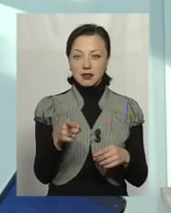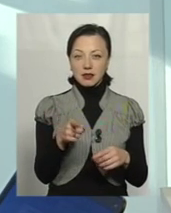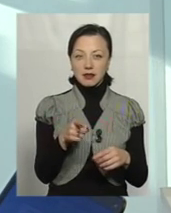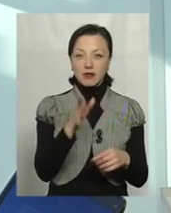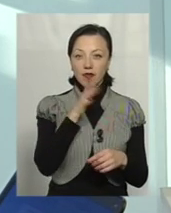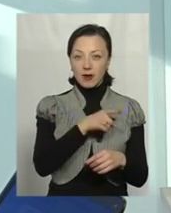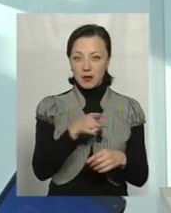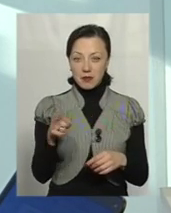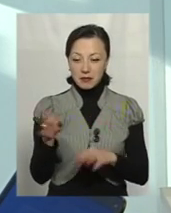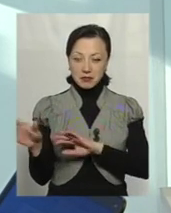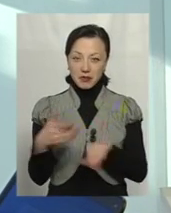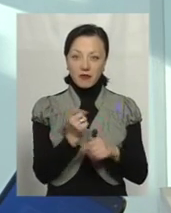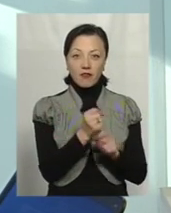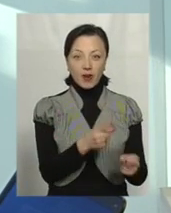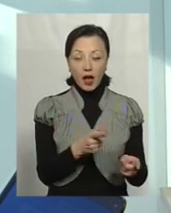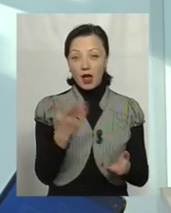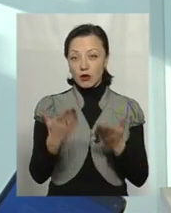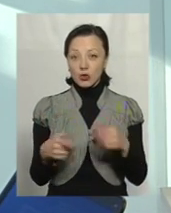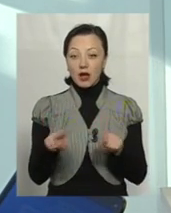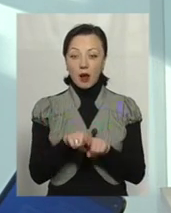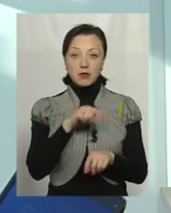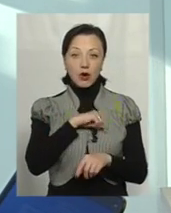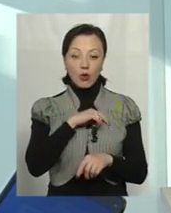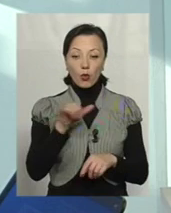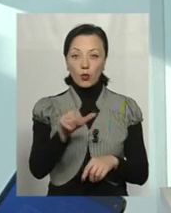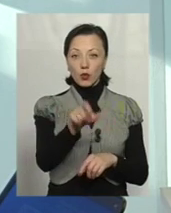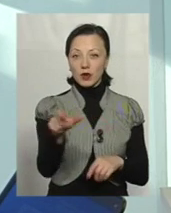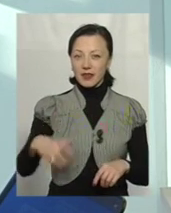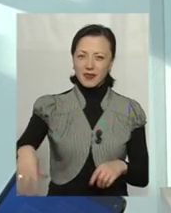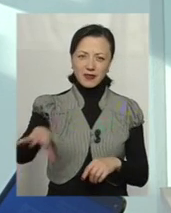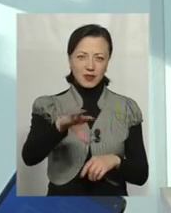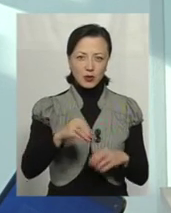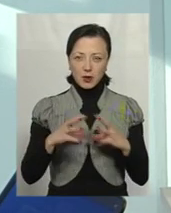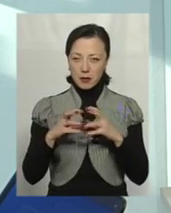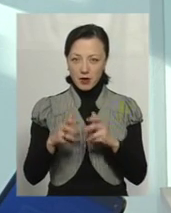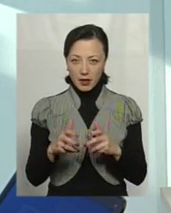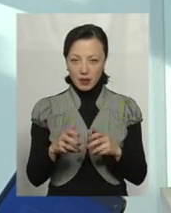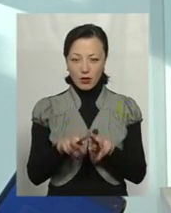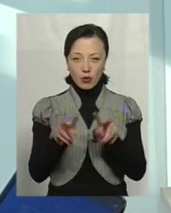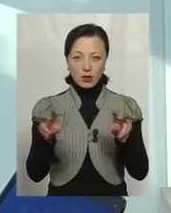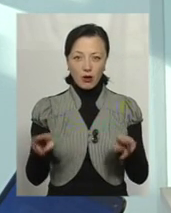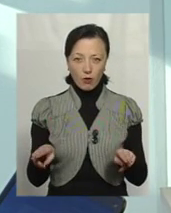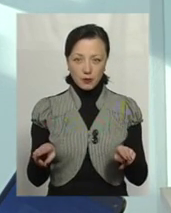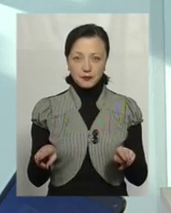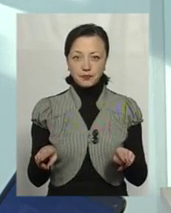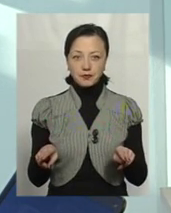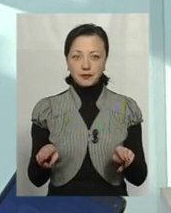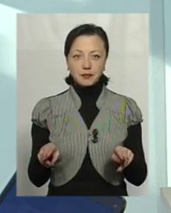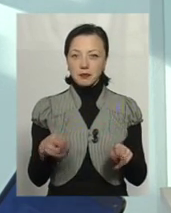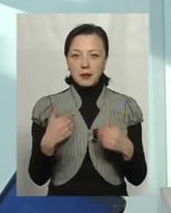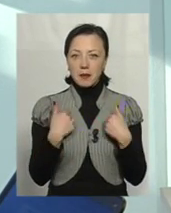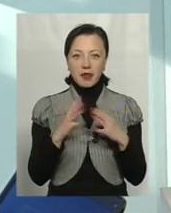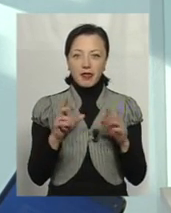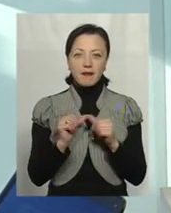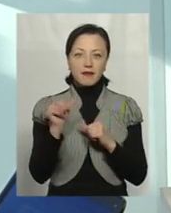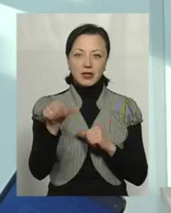брендоване. Якщо така психологія у споживача, а вона така всюди на планеті Земля, однаково. Ми тут не є українці,